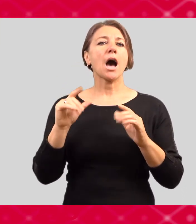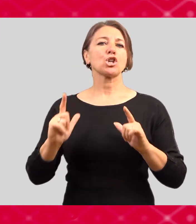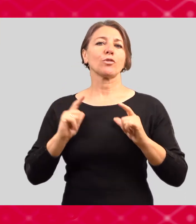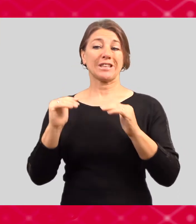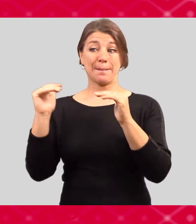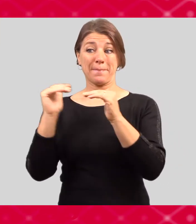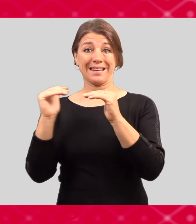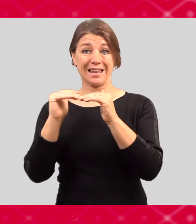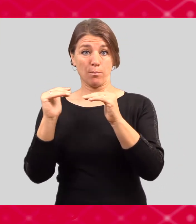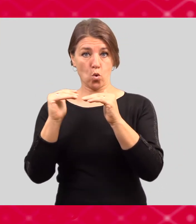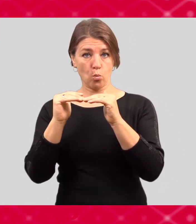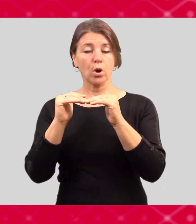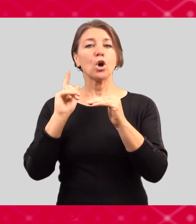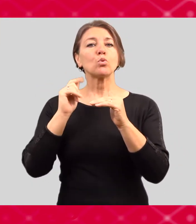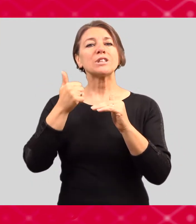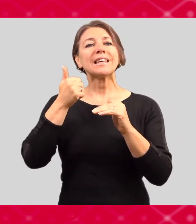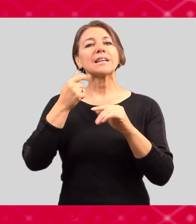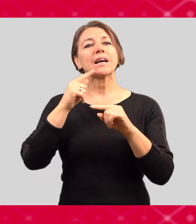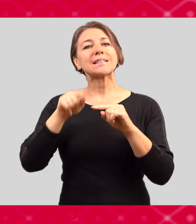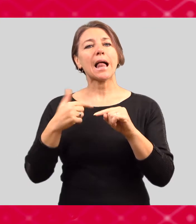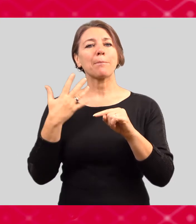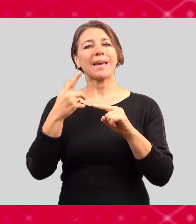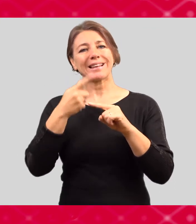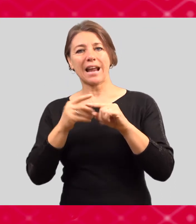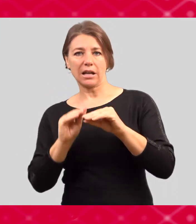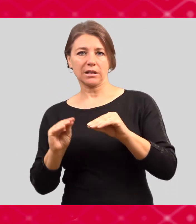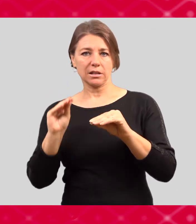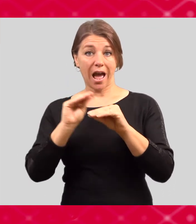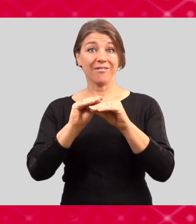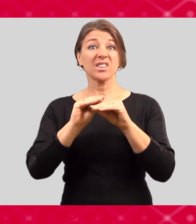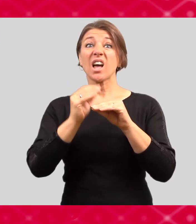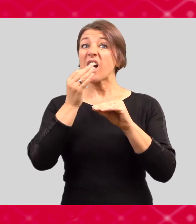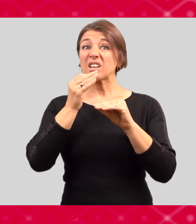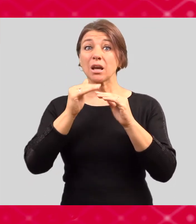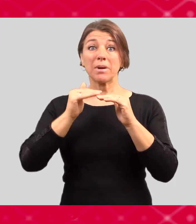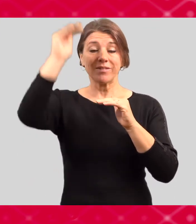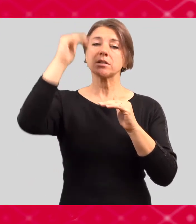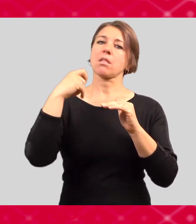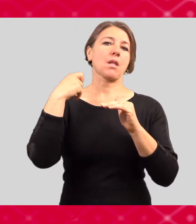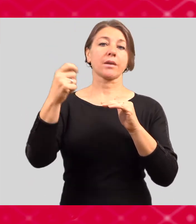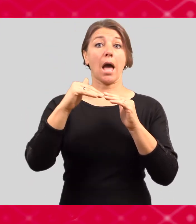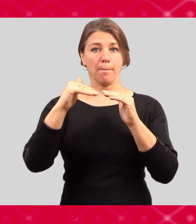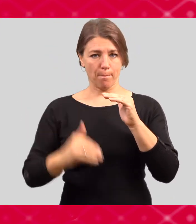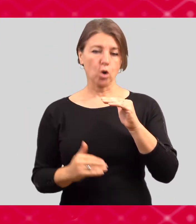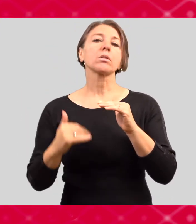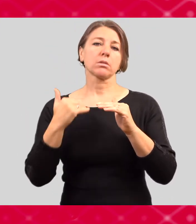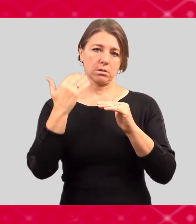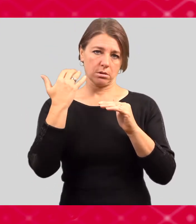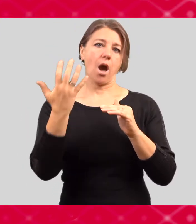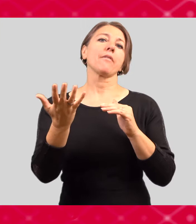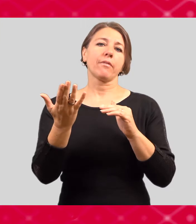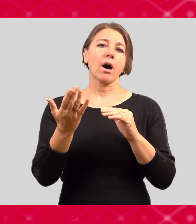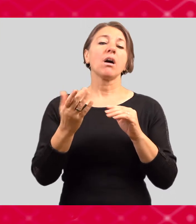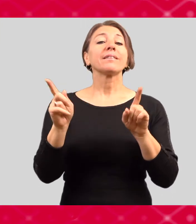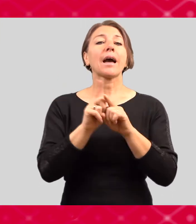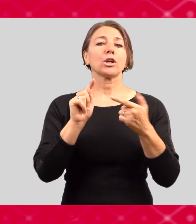,5 násobku životního minima. Toto je potřeba doložit potvrzením od úřadu práce. Dále je